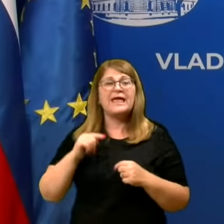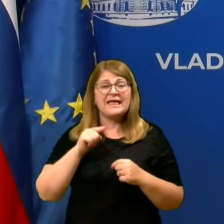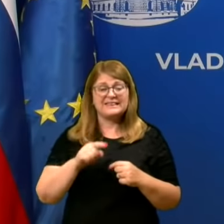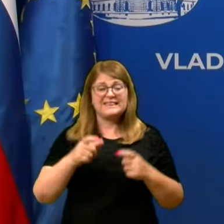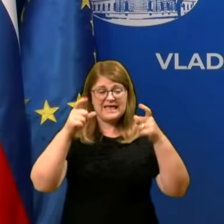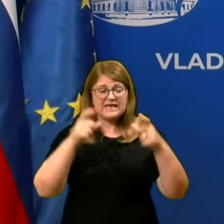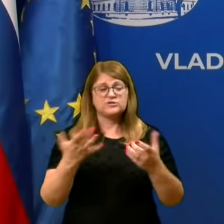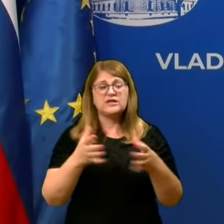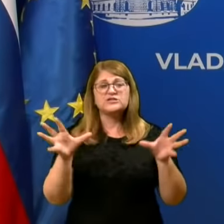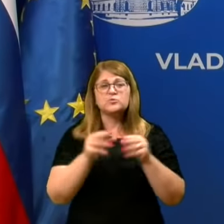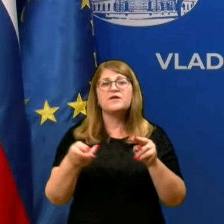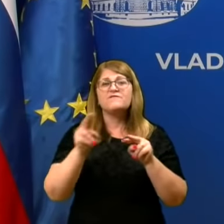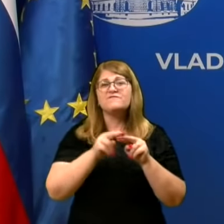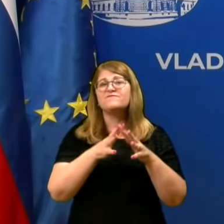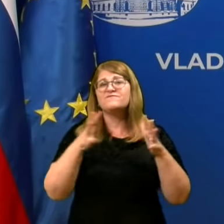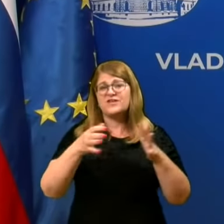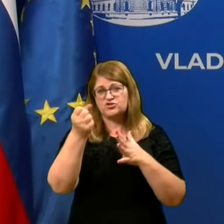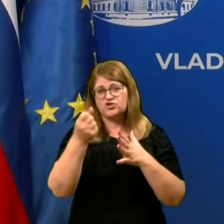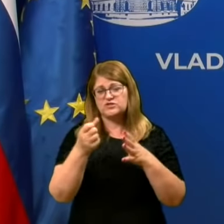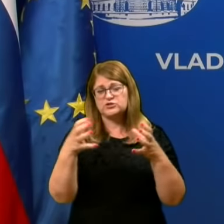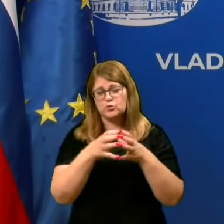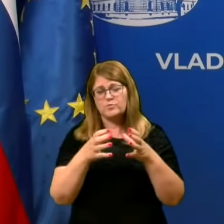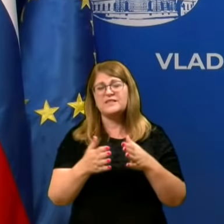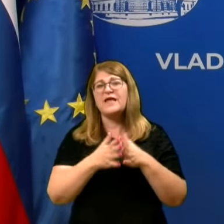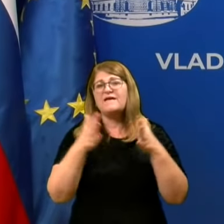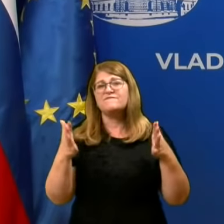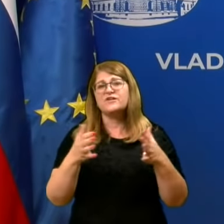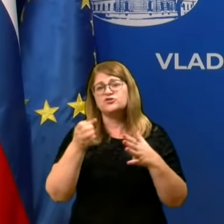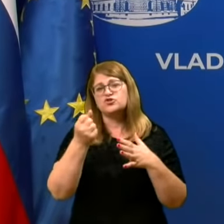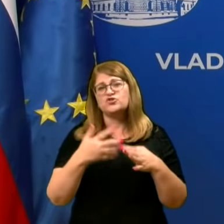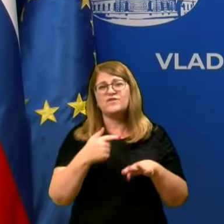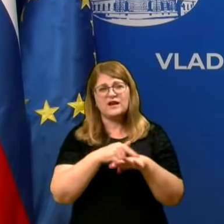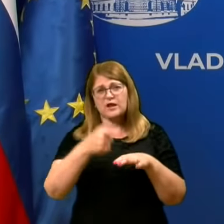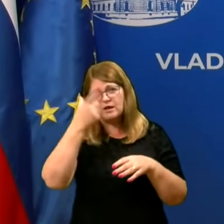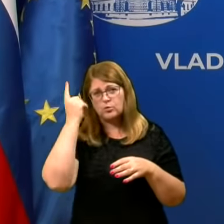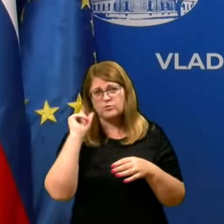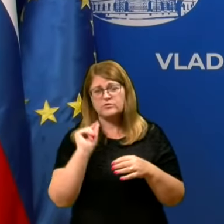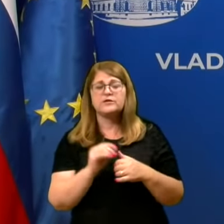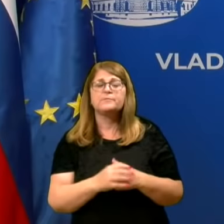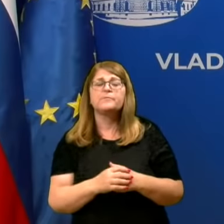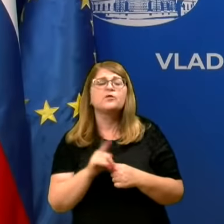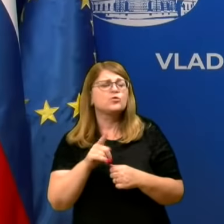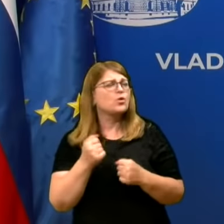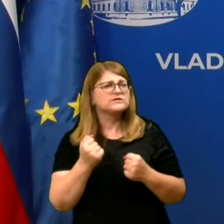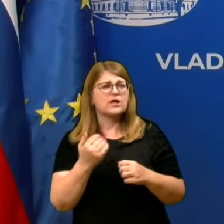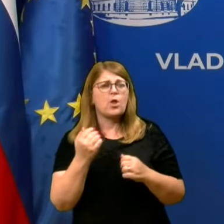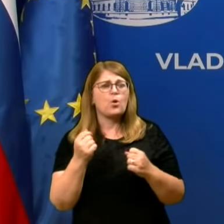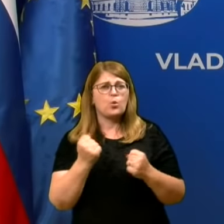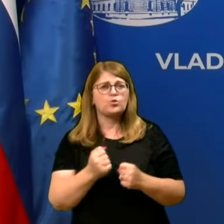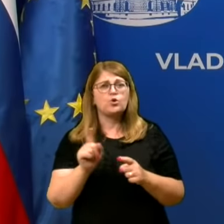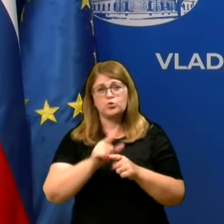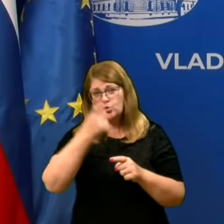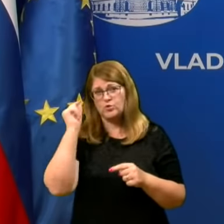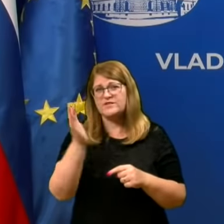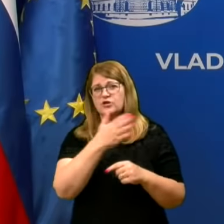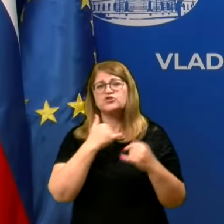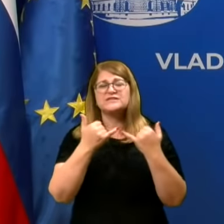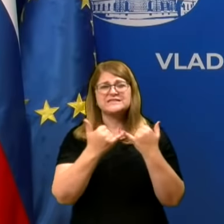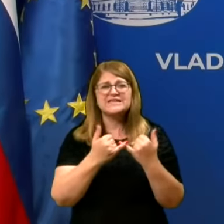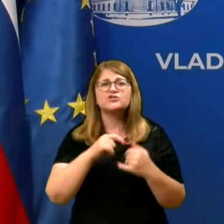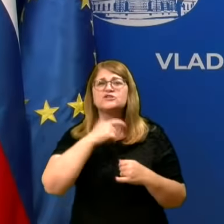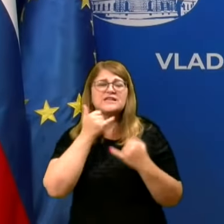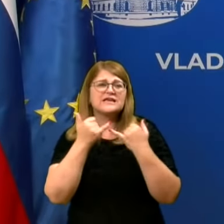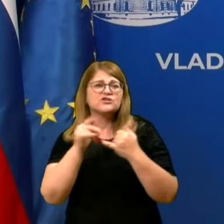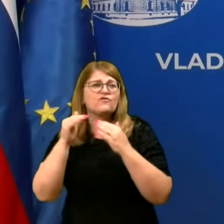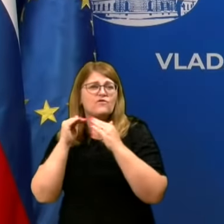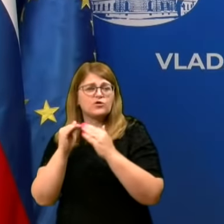večje skupine, večja števila relnjivih ljudi, pravzaprav so še posebej relnjiva. Tudi ljudje doma, naši starši, stari starši,